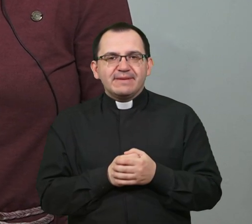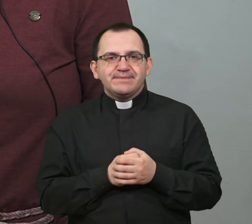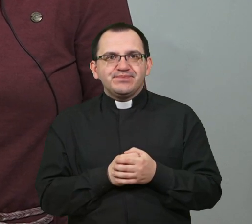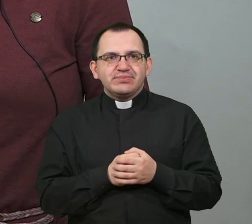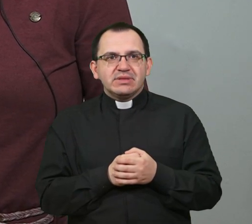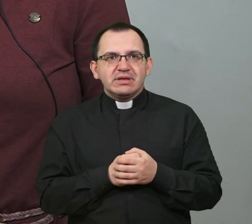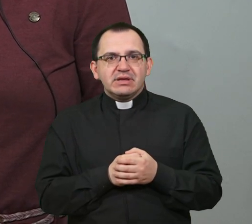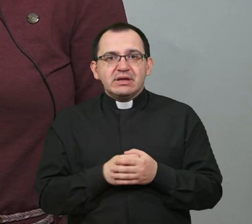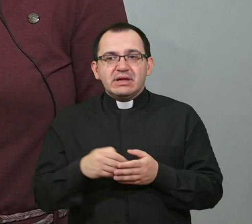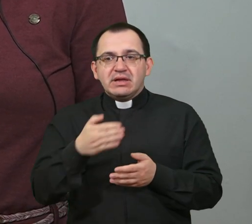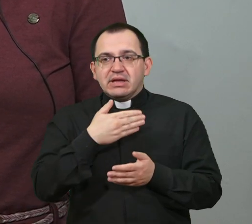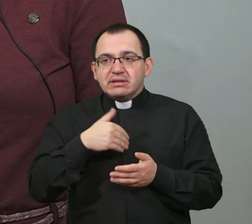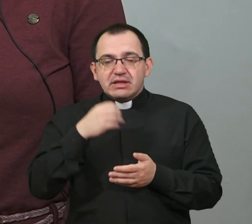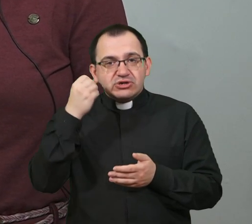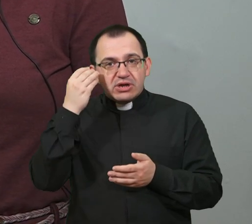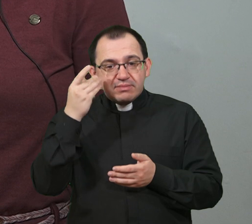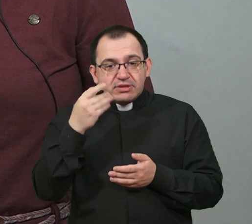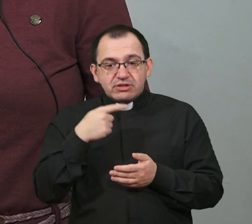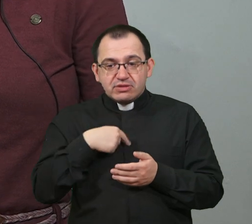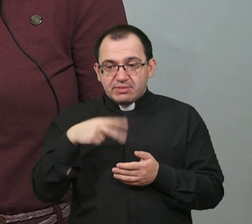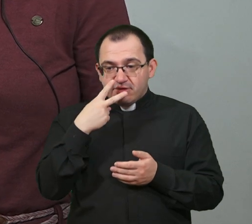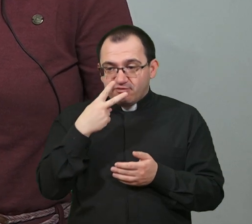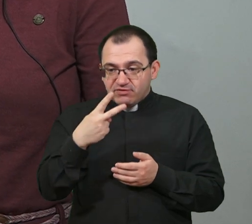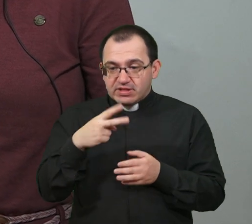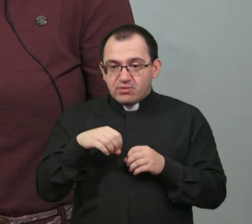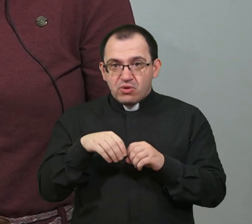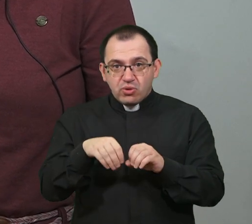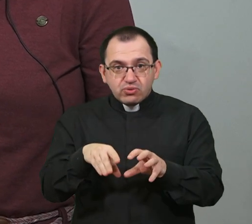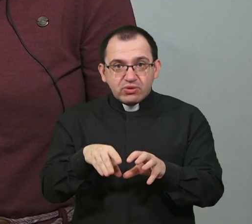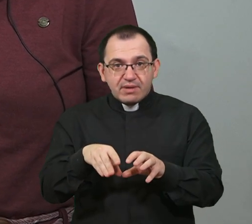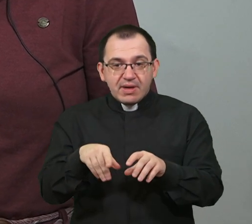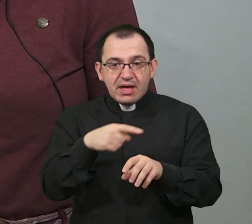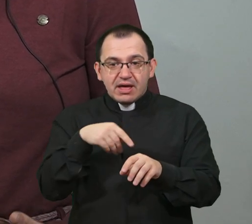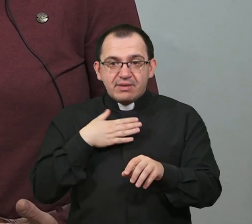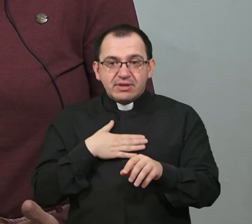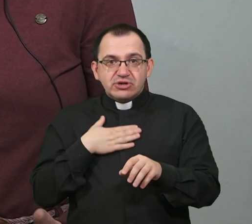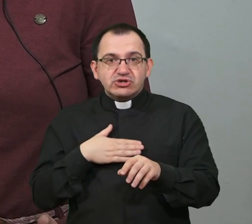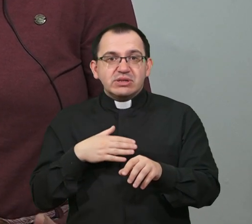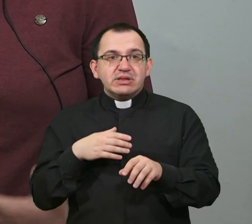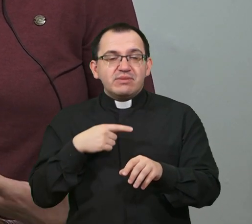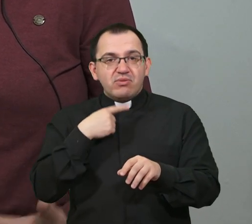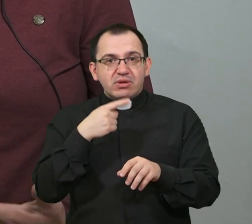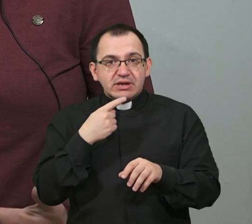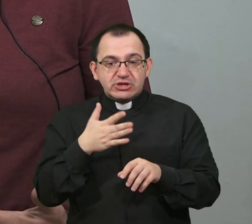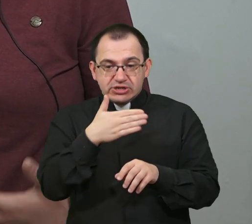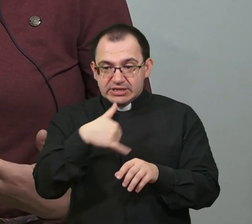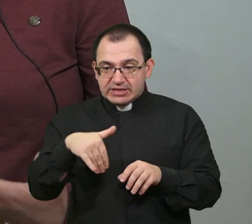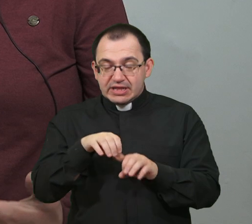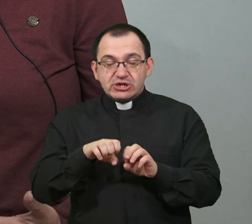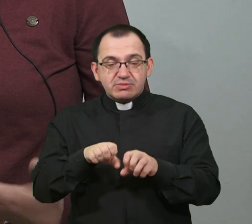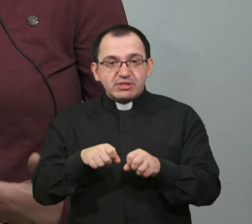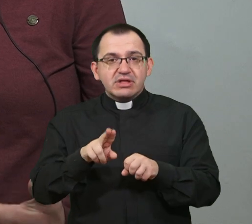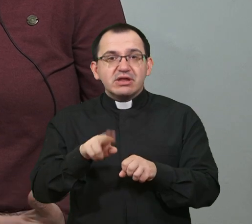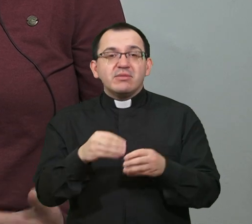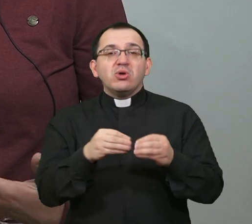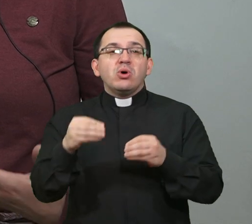Zapravo je naša nit vodilja, mi vidimo rukama i time smo zapravo htjeli naglasiti da naši maseri imaju